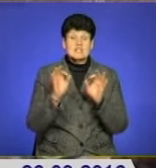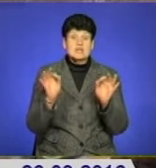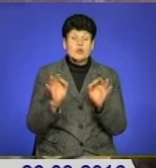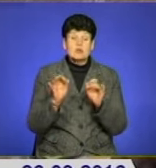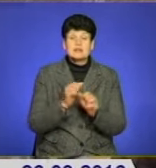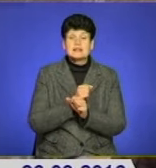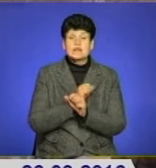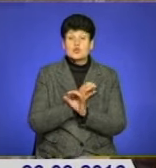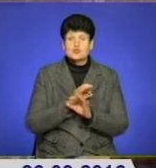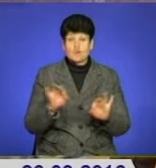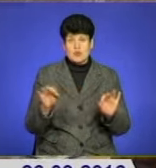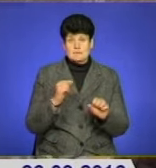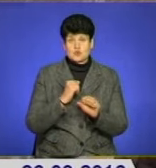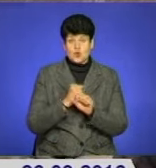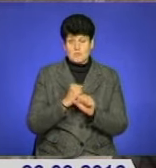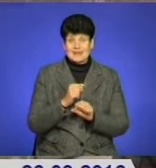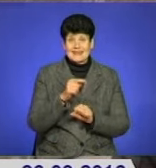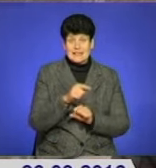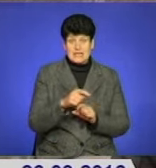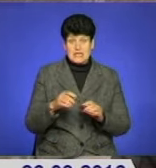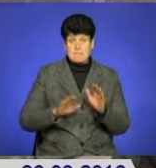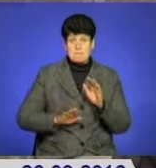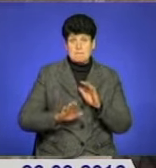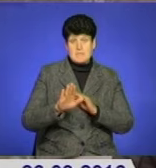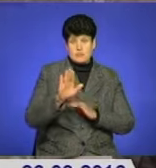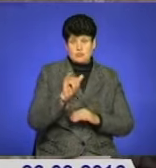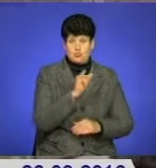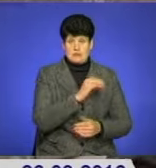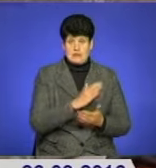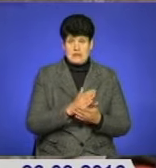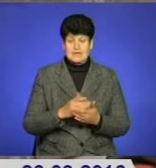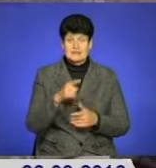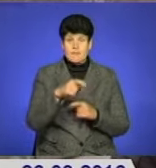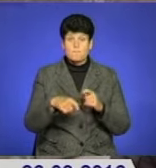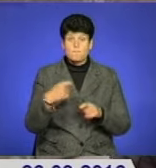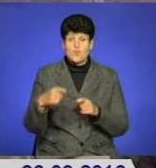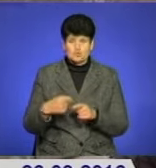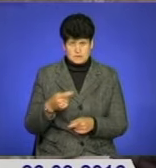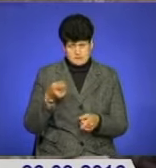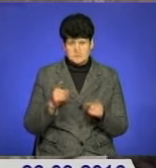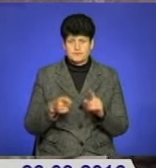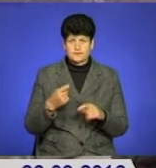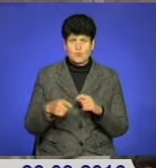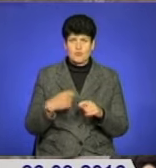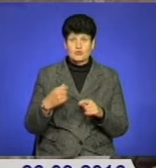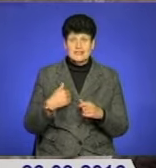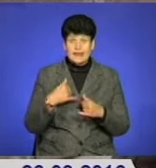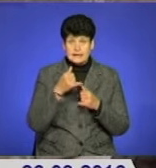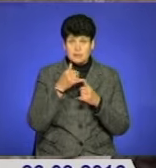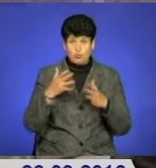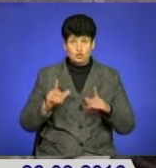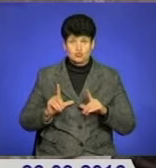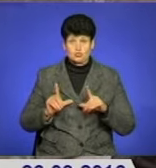б не дозволили зробити такий пандус, як у них там зараз є. Тому що там порушені, ну справді, там норми, там навіть я і то не можу